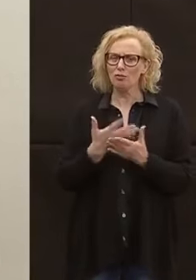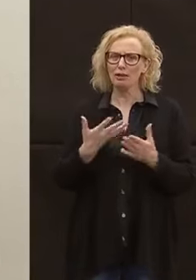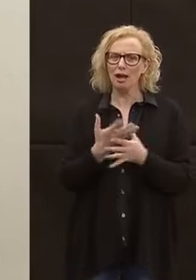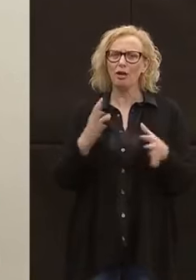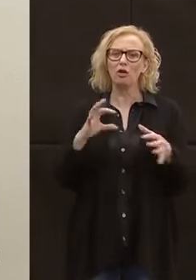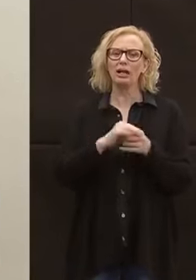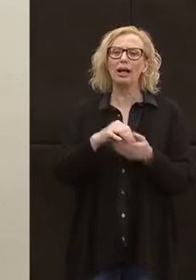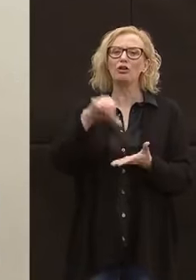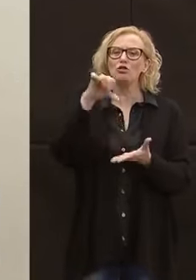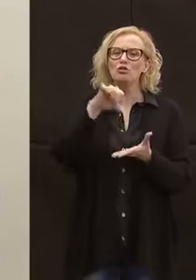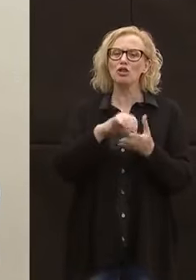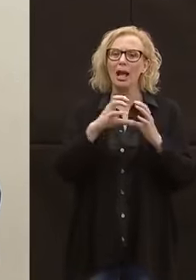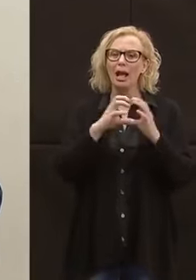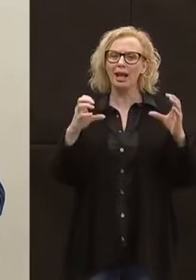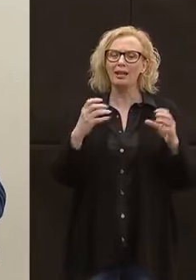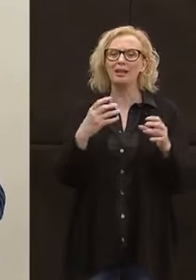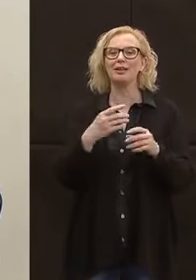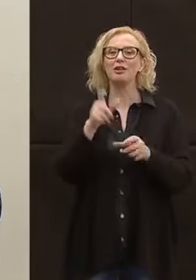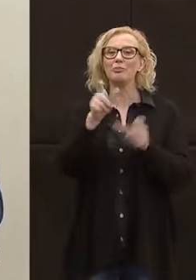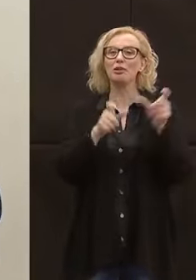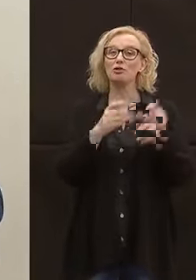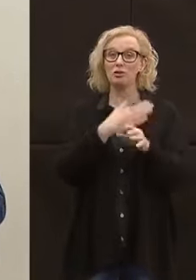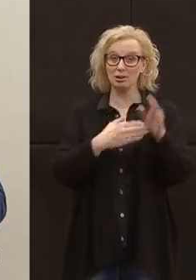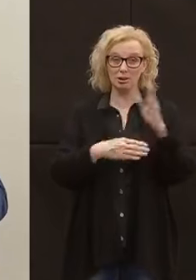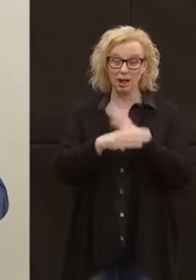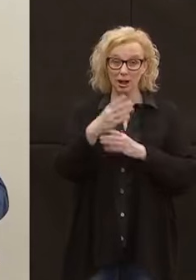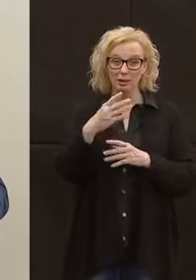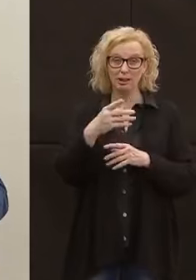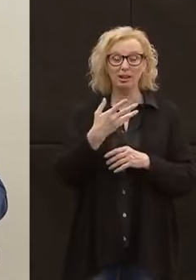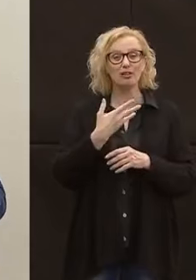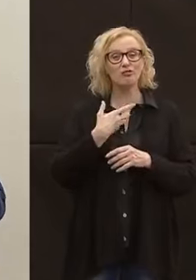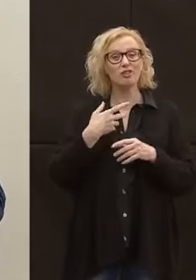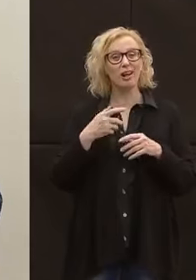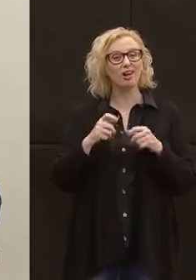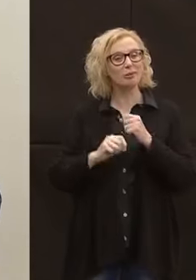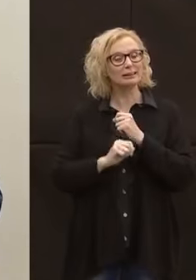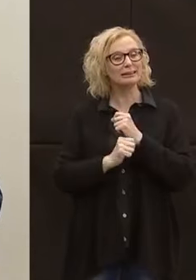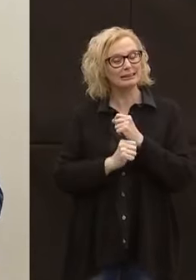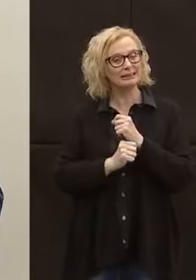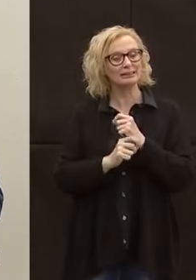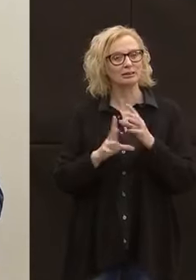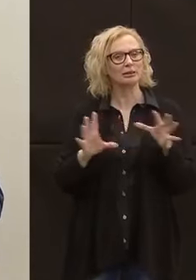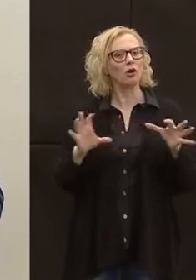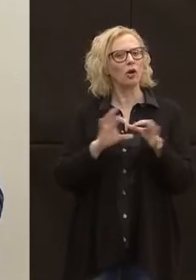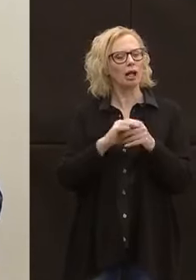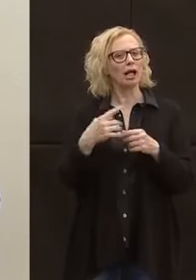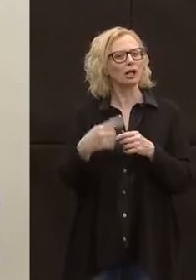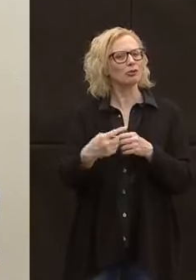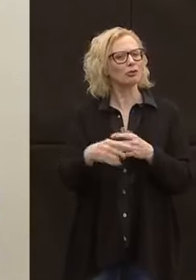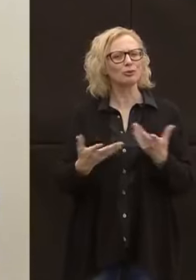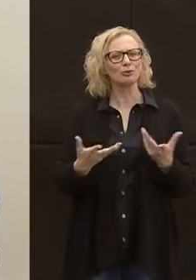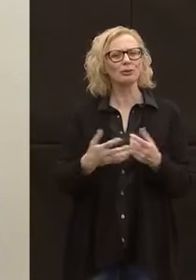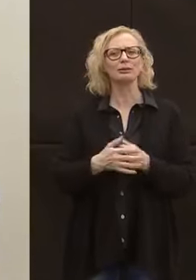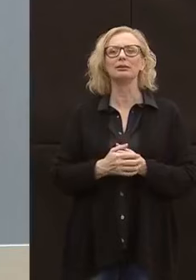centri per le persone con disabilità? Ci sono restrizioni che chiaramente colpiscono anche queste realtà?